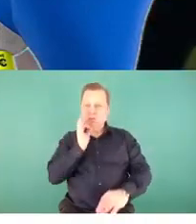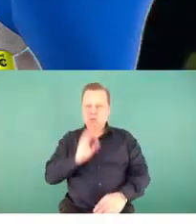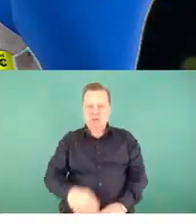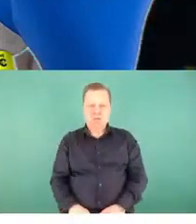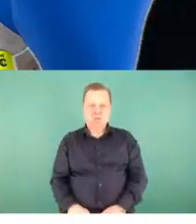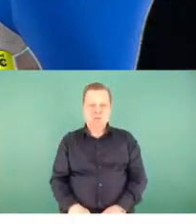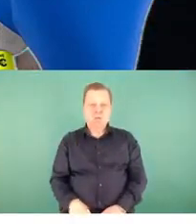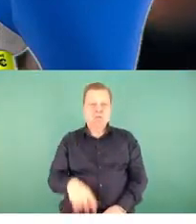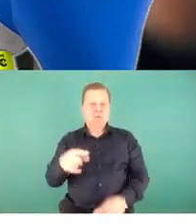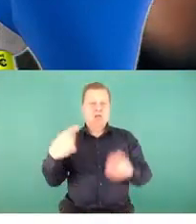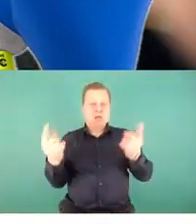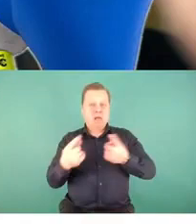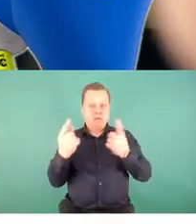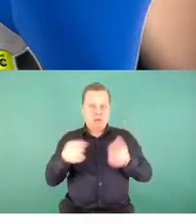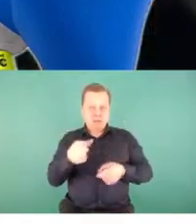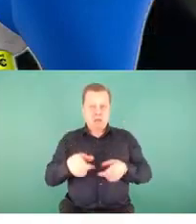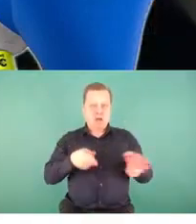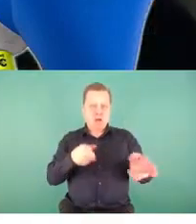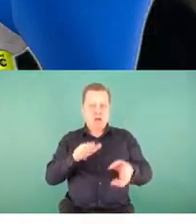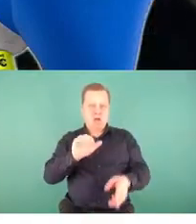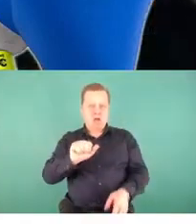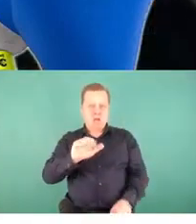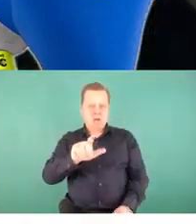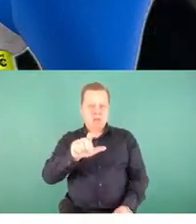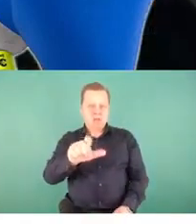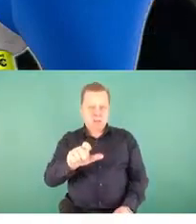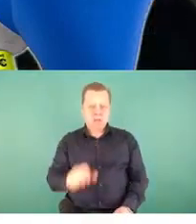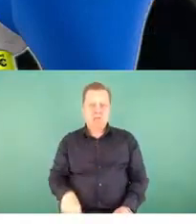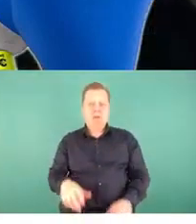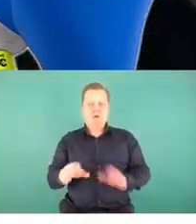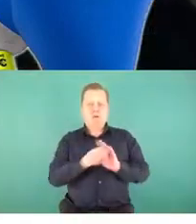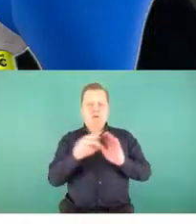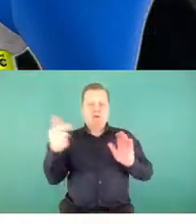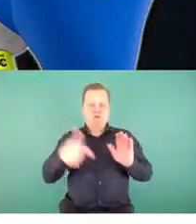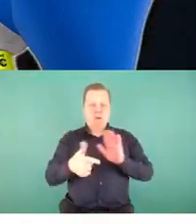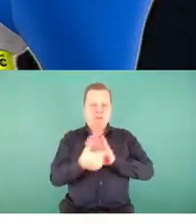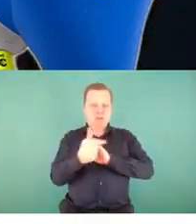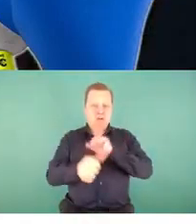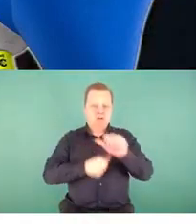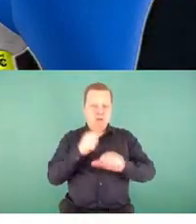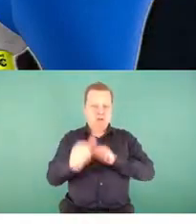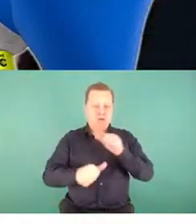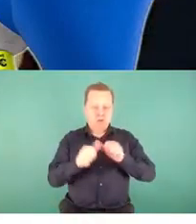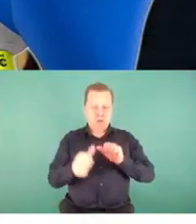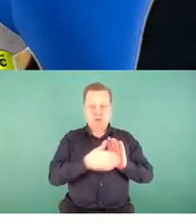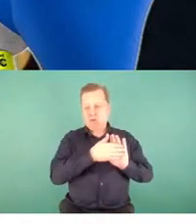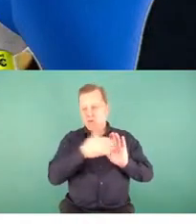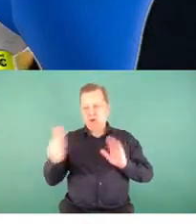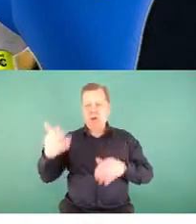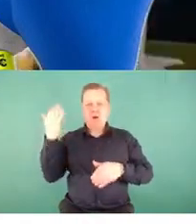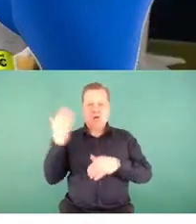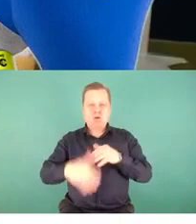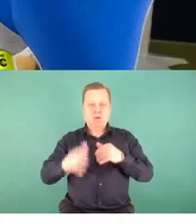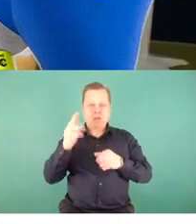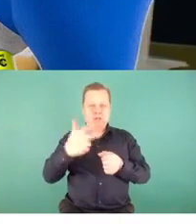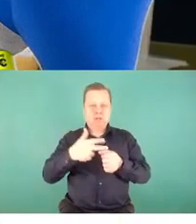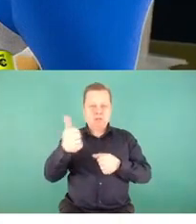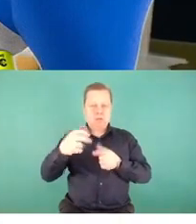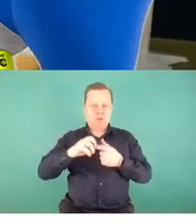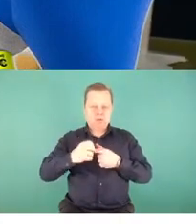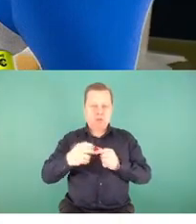Kampanie Kolejowe ABC realizujemy od 2017 roku i zakończymy 31 grudnia